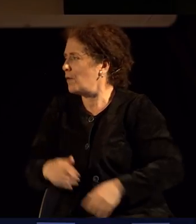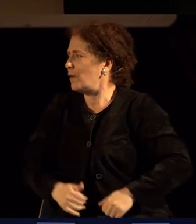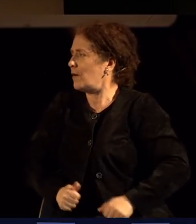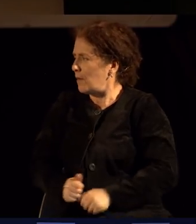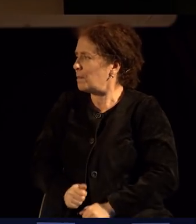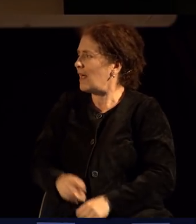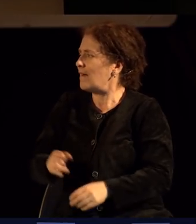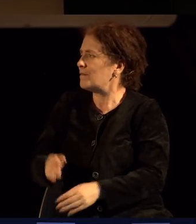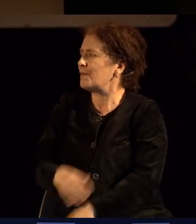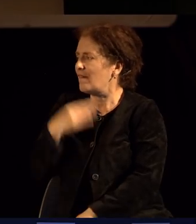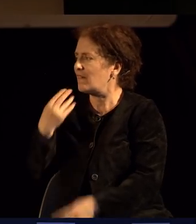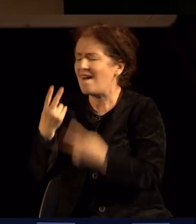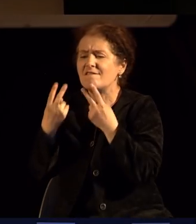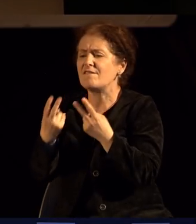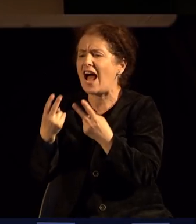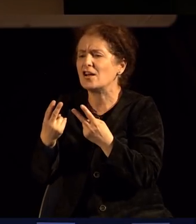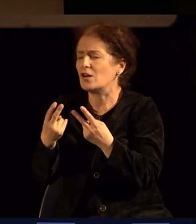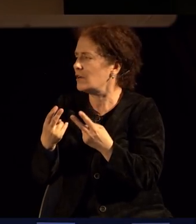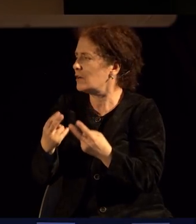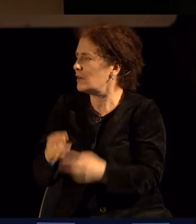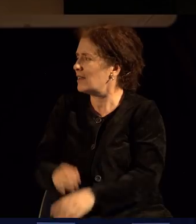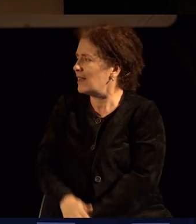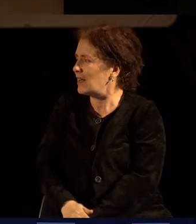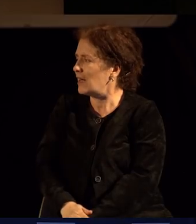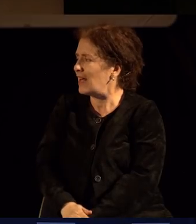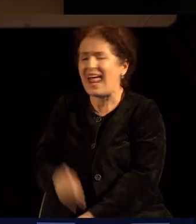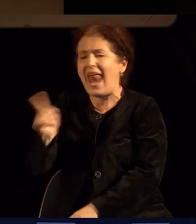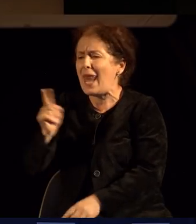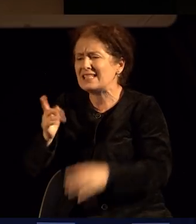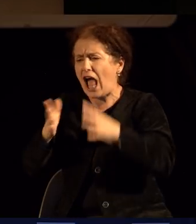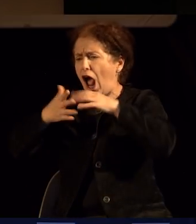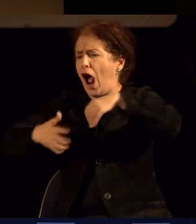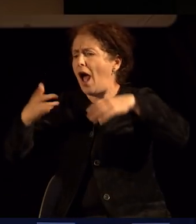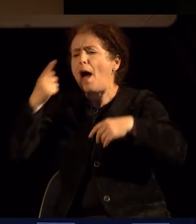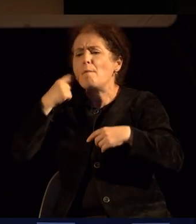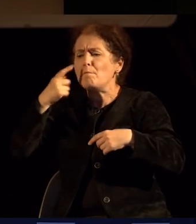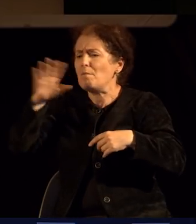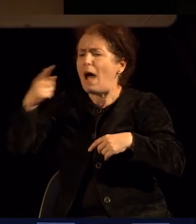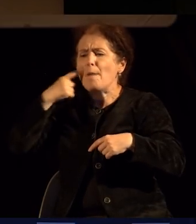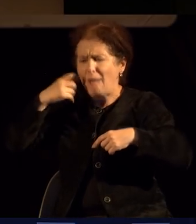битно да, така има подпора. Дека не ја се во големинат. Не разбирате.